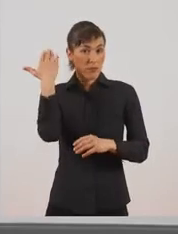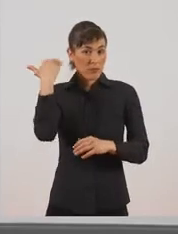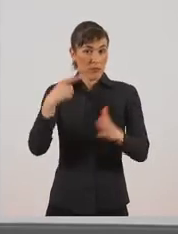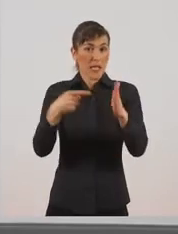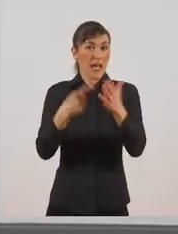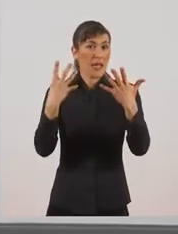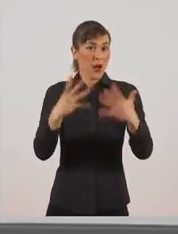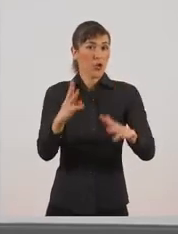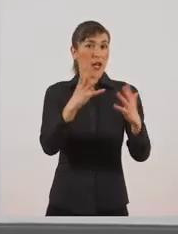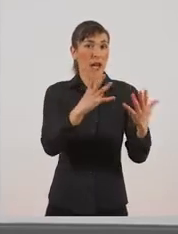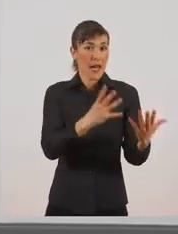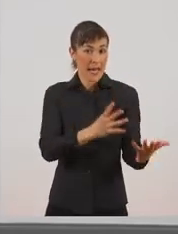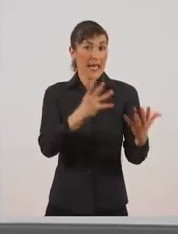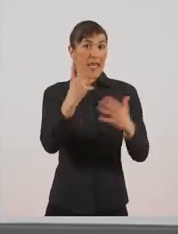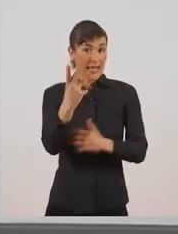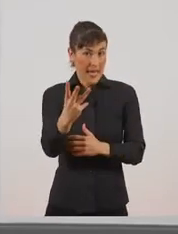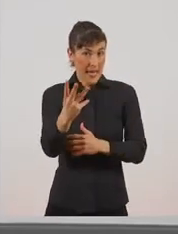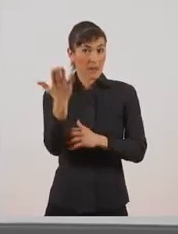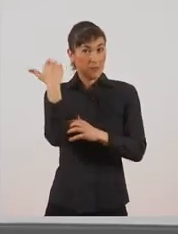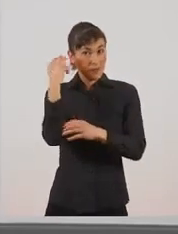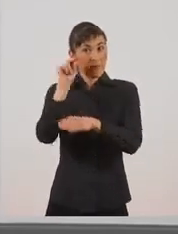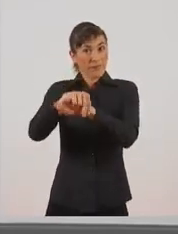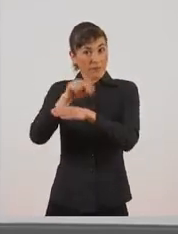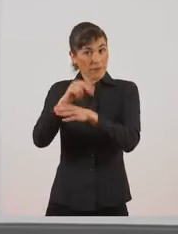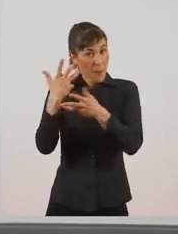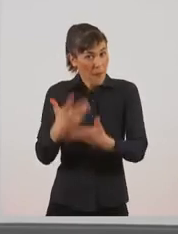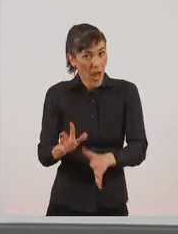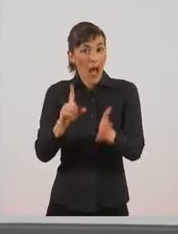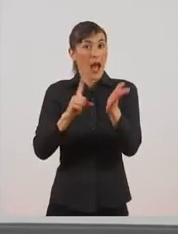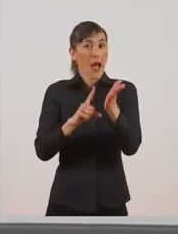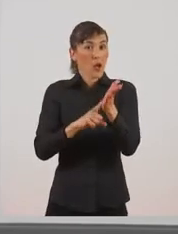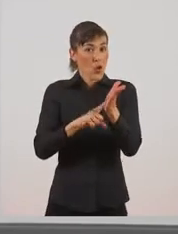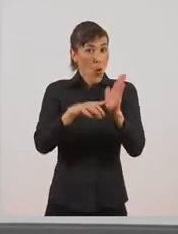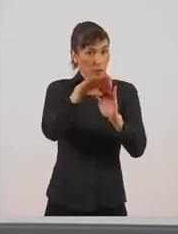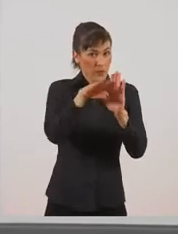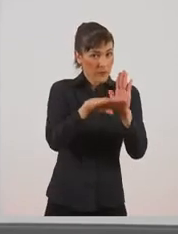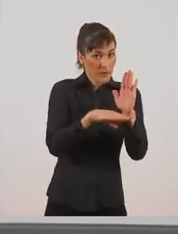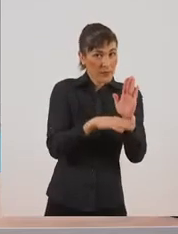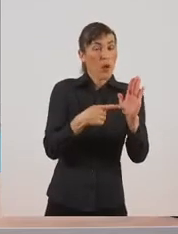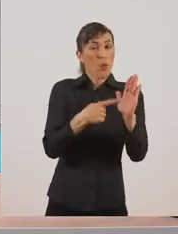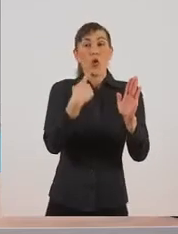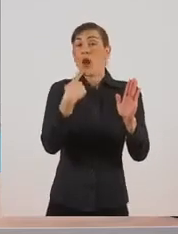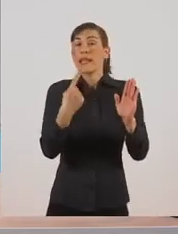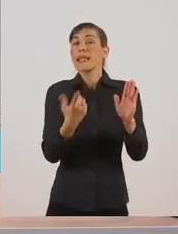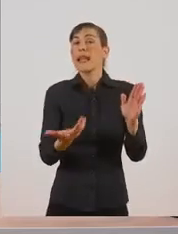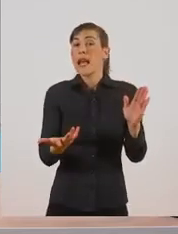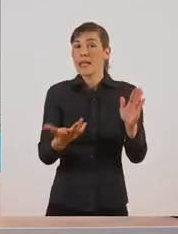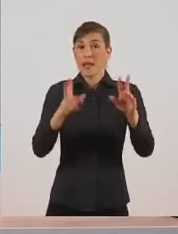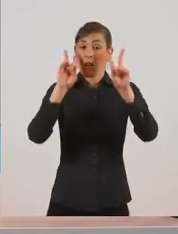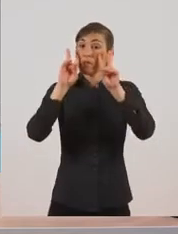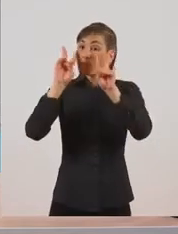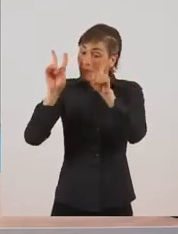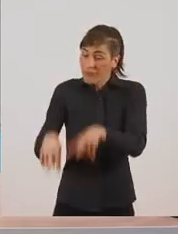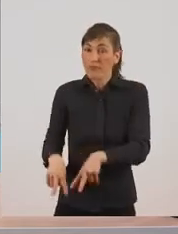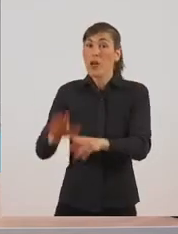ψηφίστηκαν νόμοι που αναγνωρίζουν τη σημασία του λύκου στην ισορροπία του οικοσυστήματος και τον